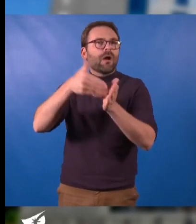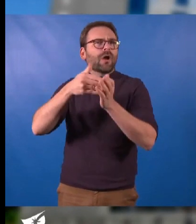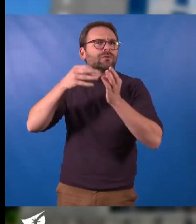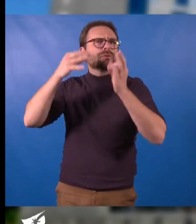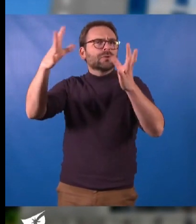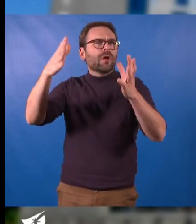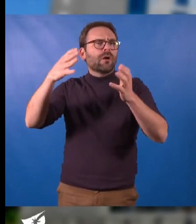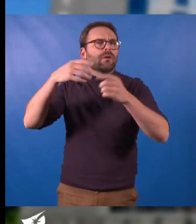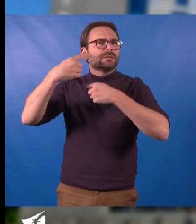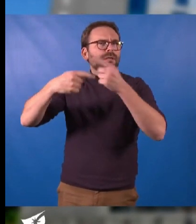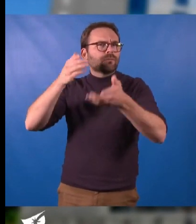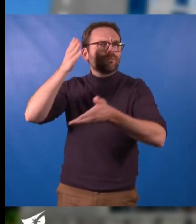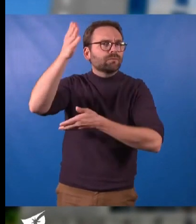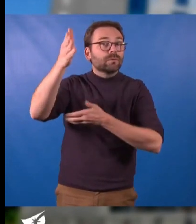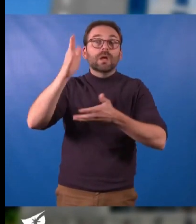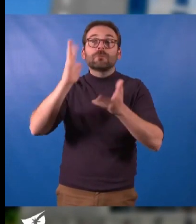générations futures, et peut-être d'autres villes. Merci.